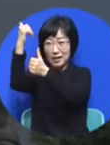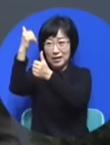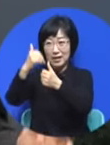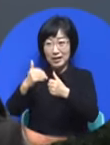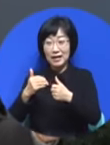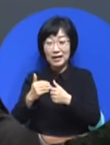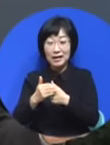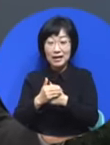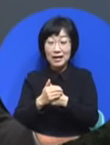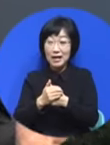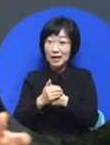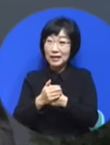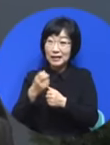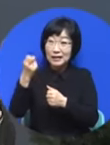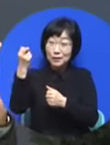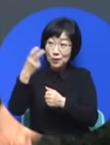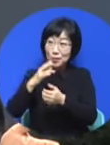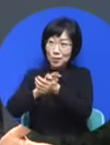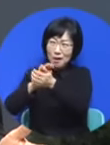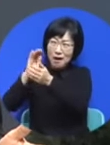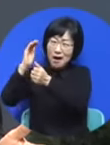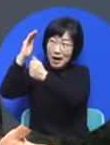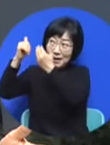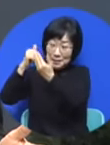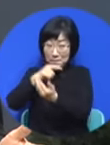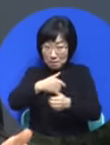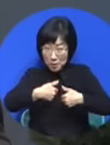필요하다면 열어주시니깐요.